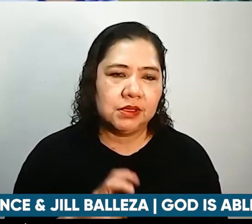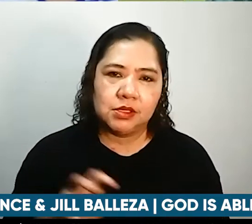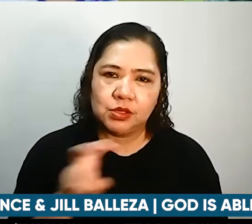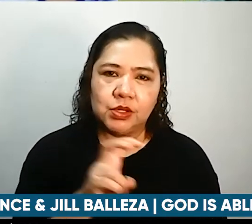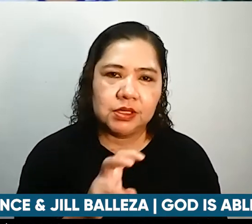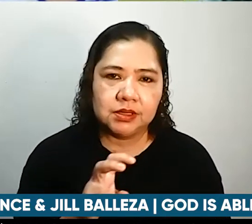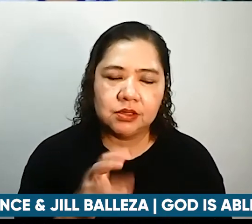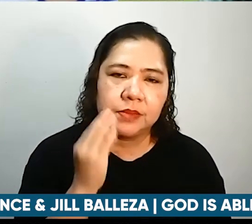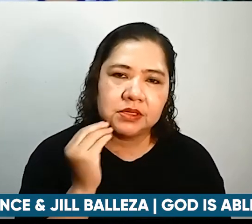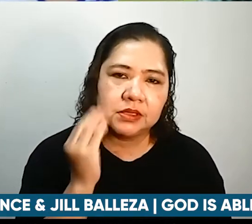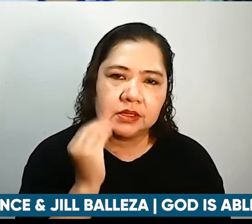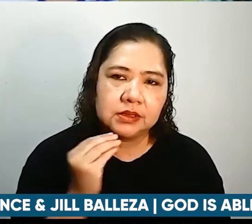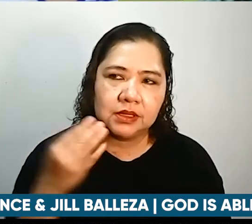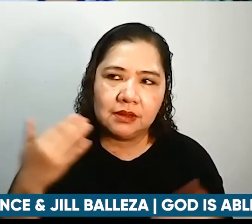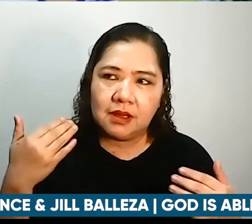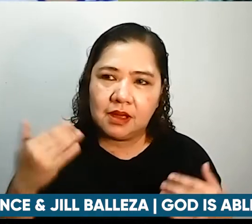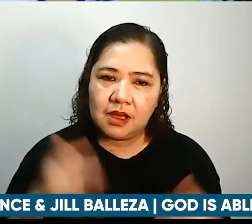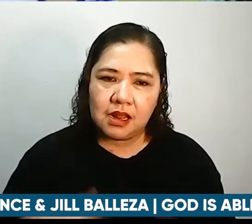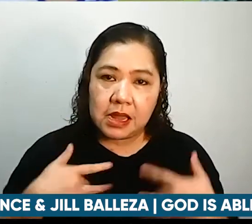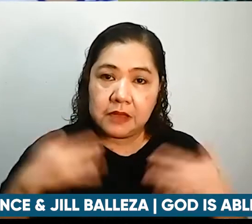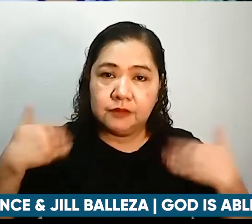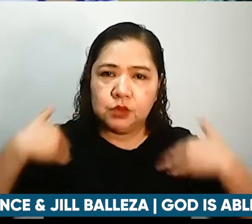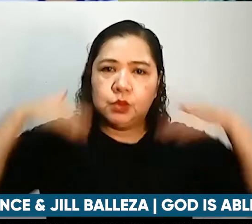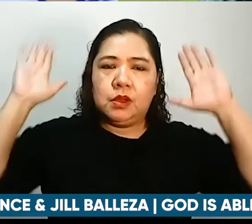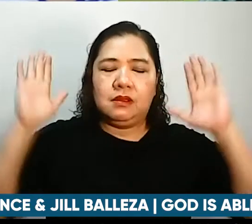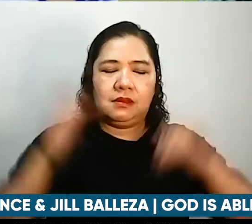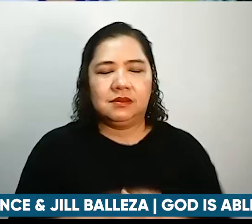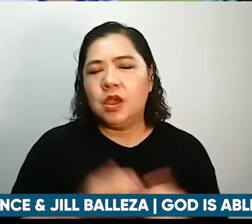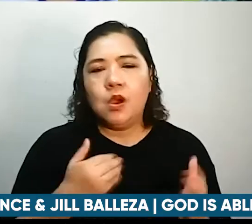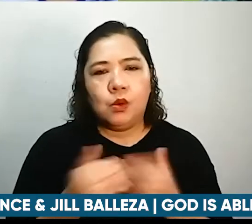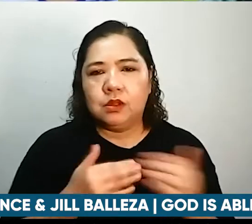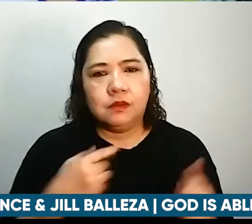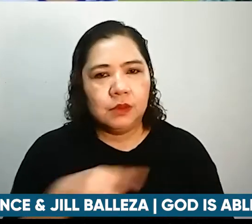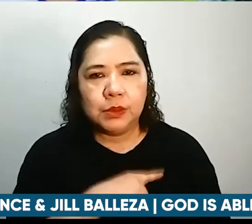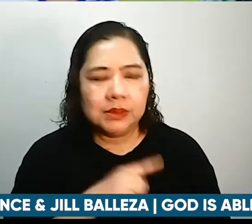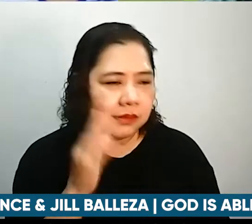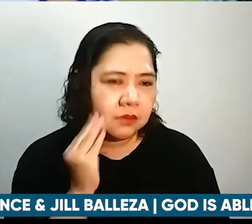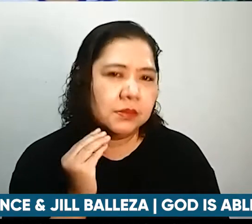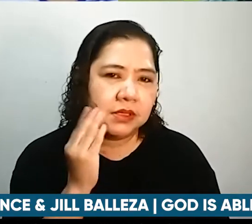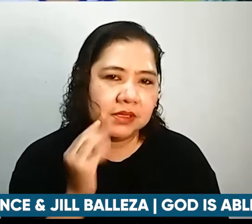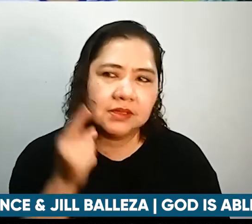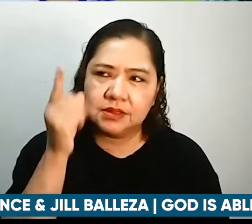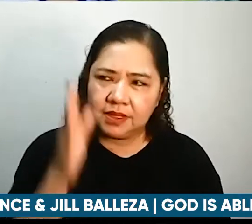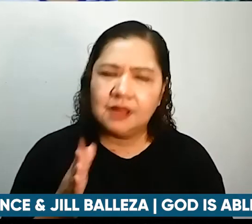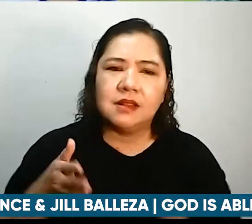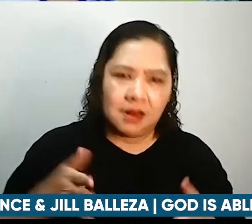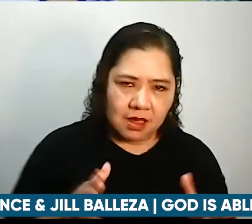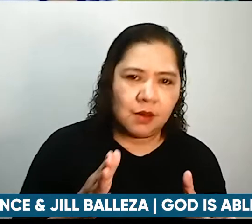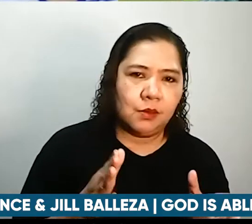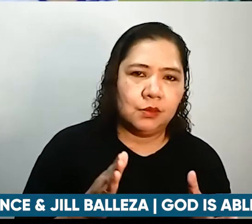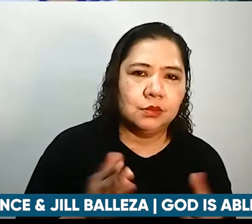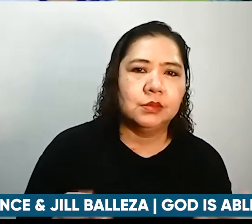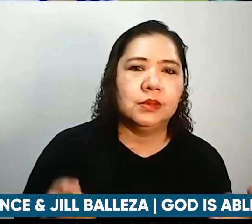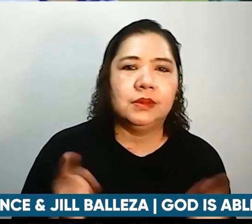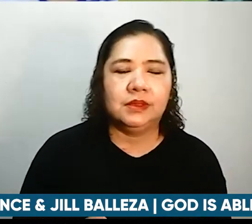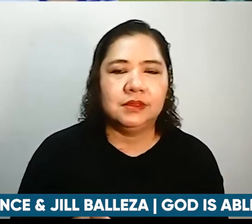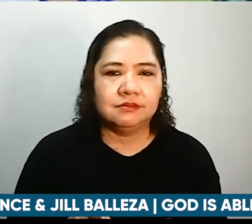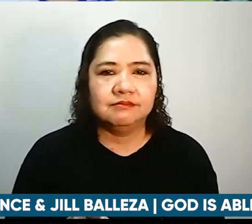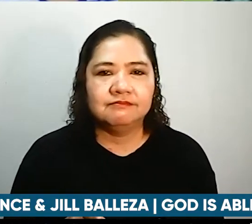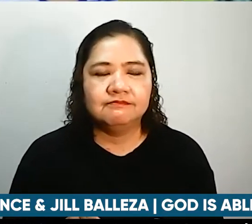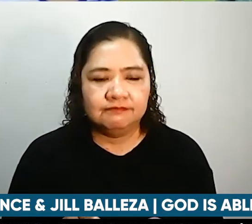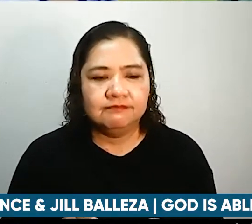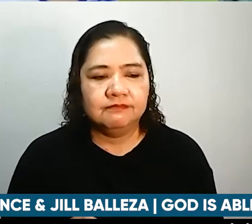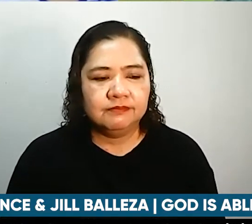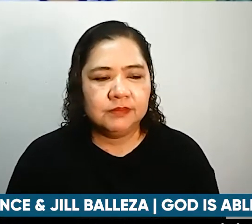life na ano man yung pinagdadaanan natin God allowed it to happen diba